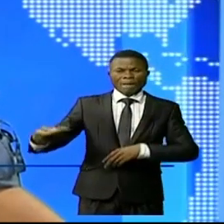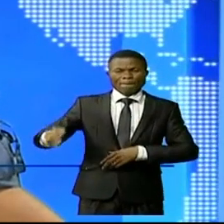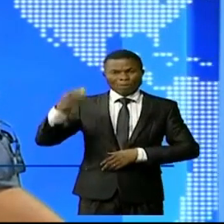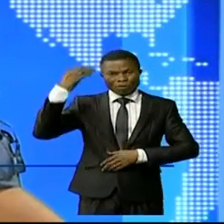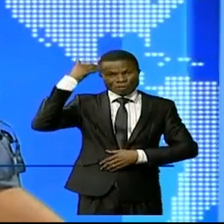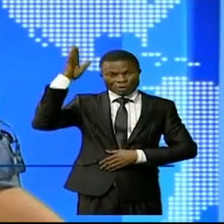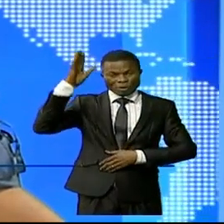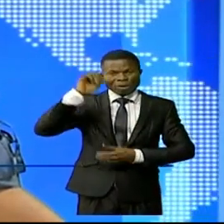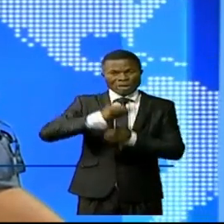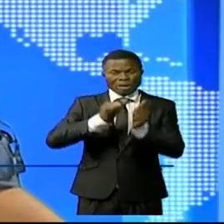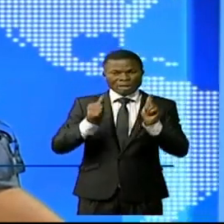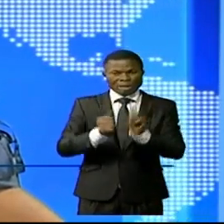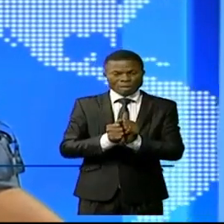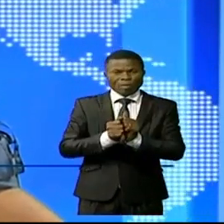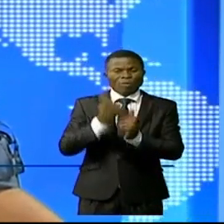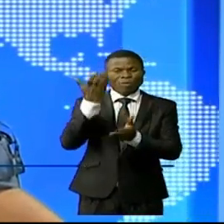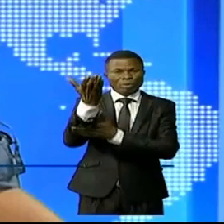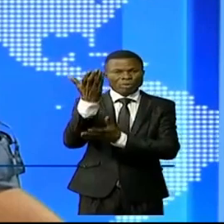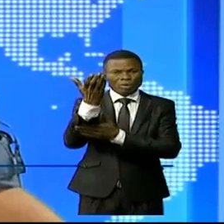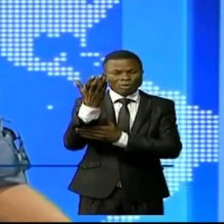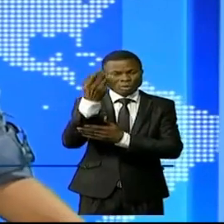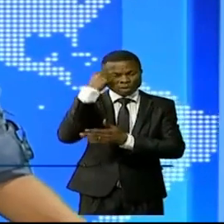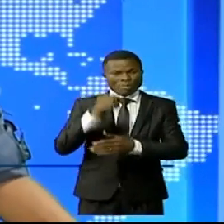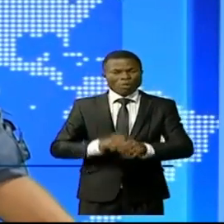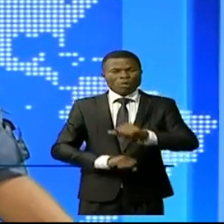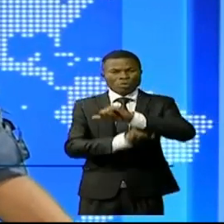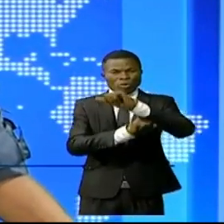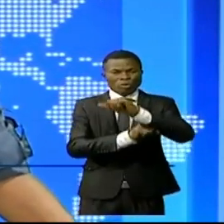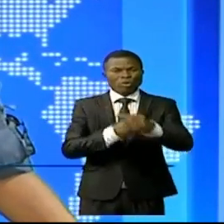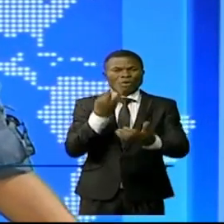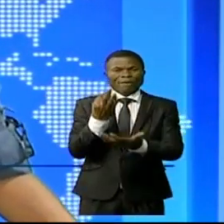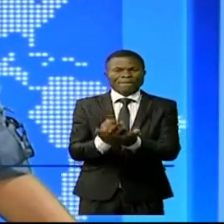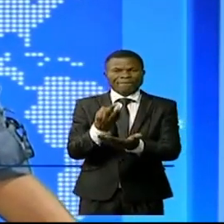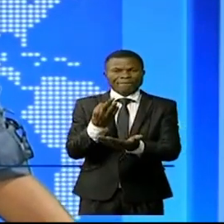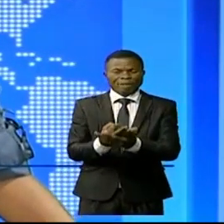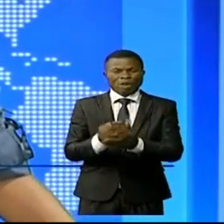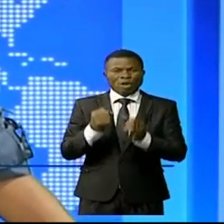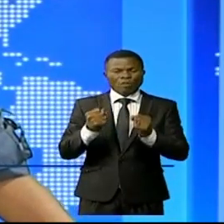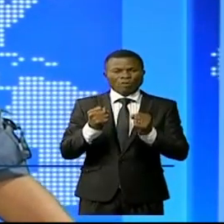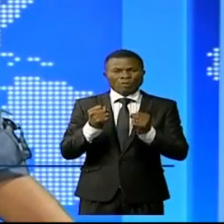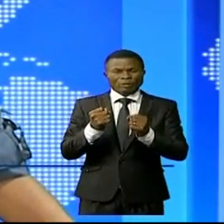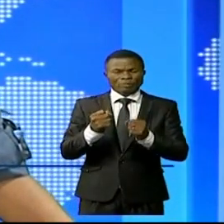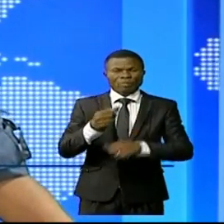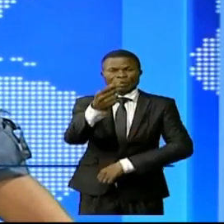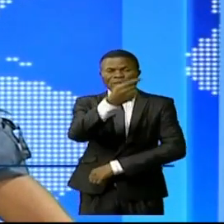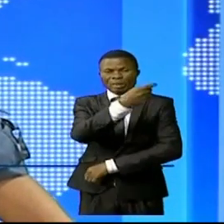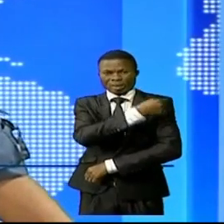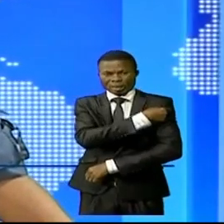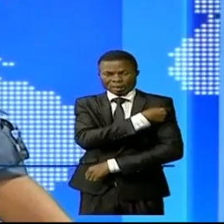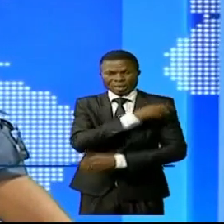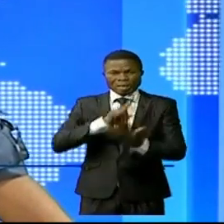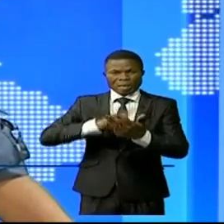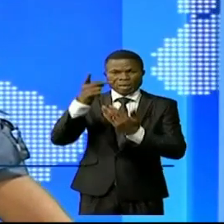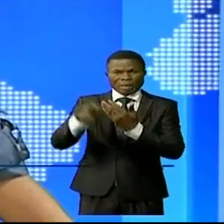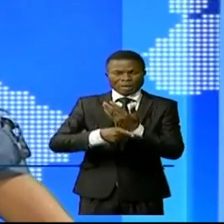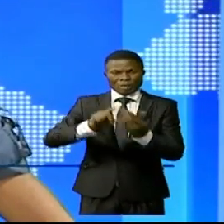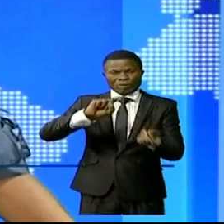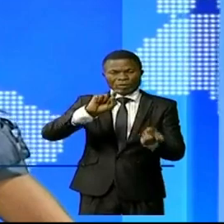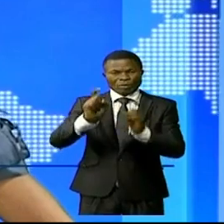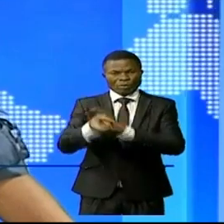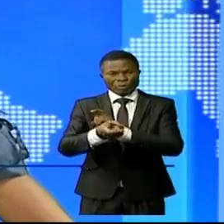les enjeux du plaidoyer en faveur du financement durable de la vaccination et le plan des transitions